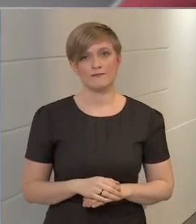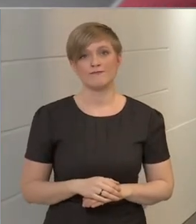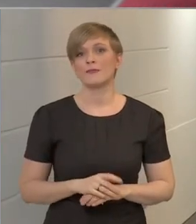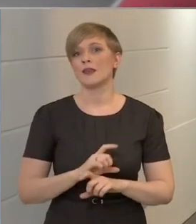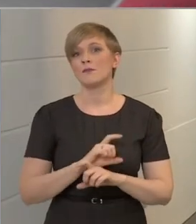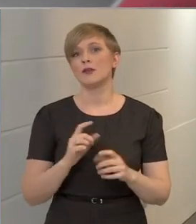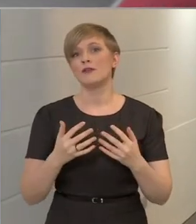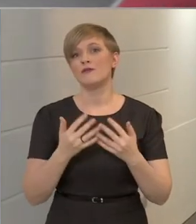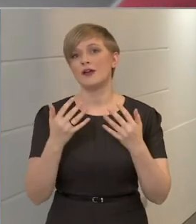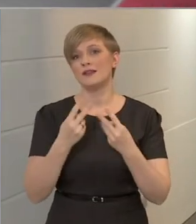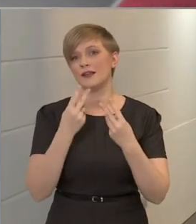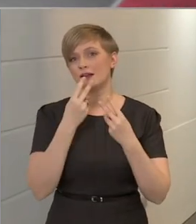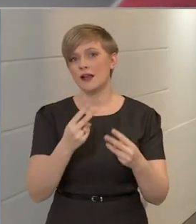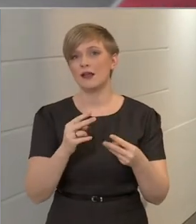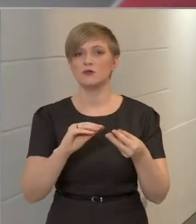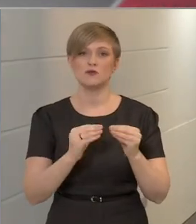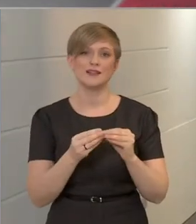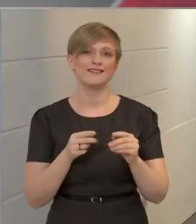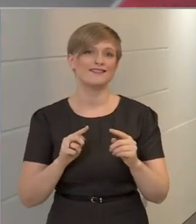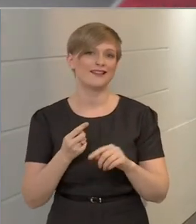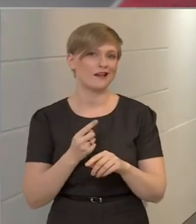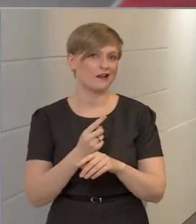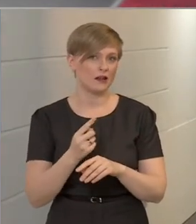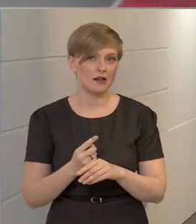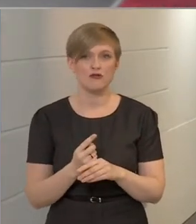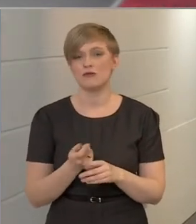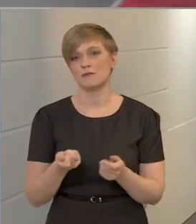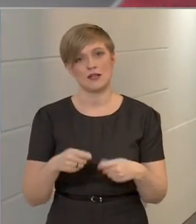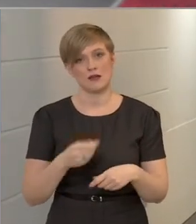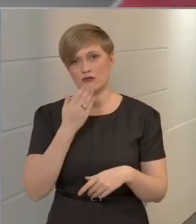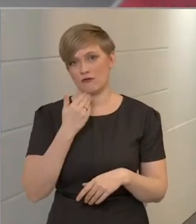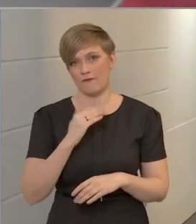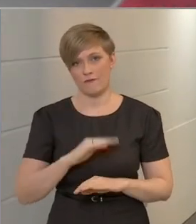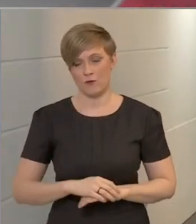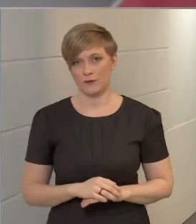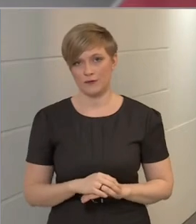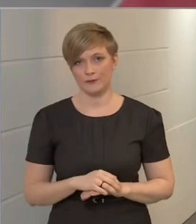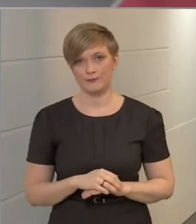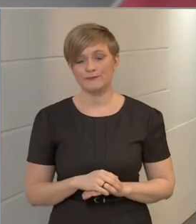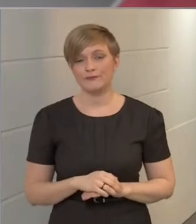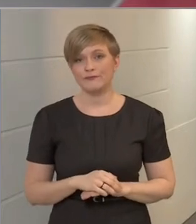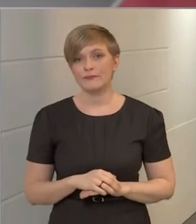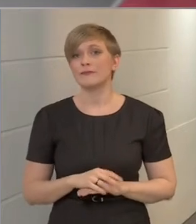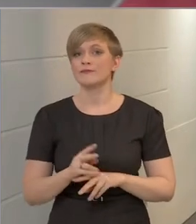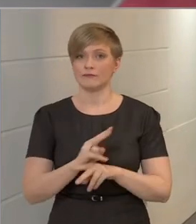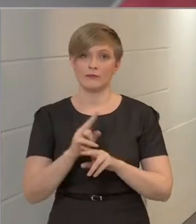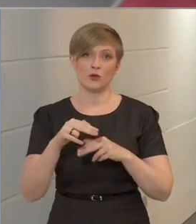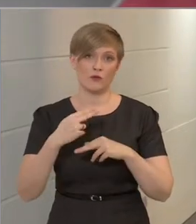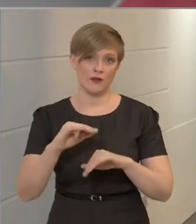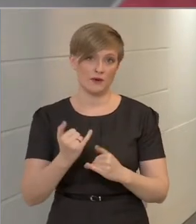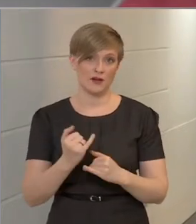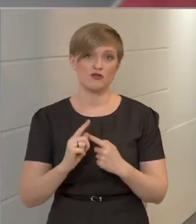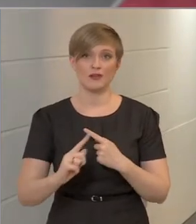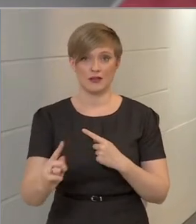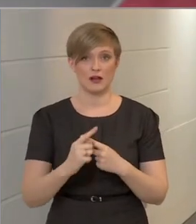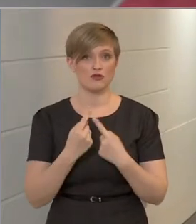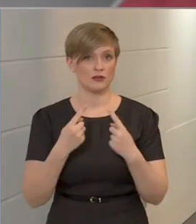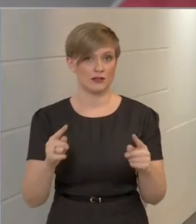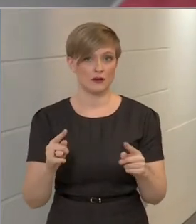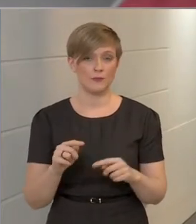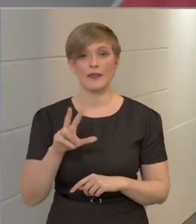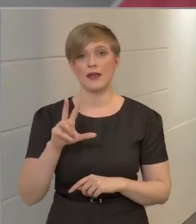ezért vendéglátő üzlet ideiglenes bezárására nem került sor. Ellenőriztük tovább rá is a kiárási tilalmat,